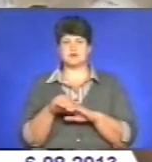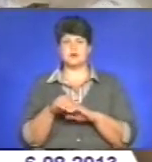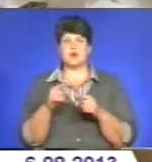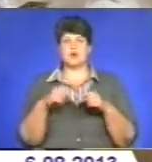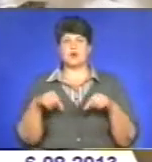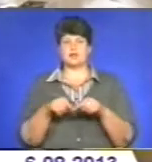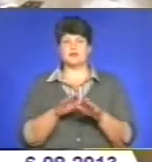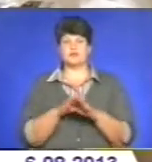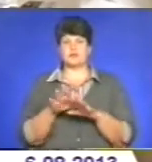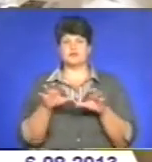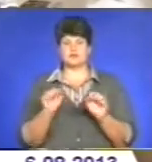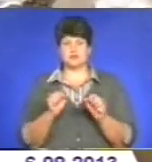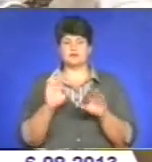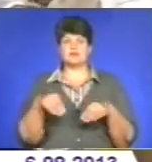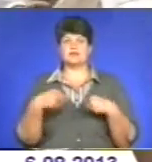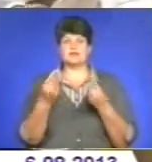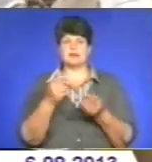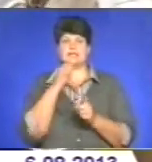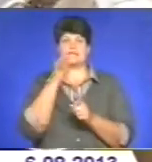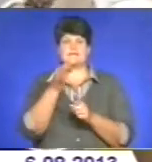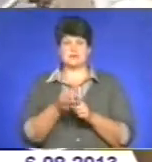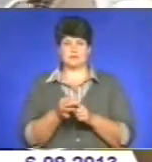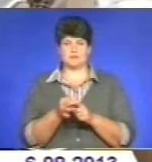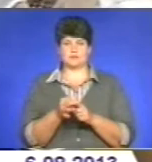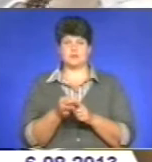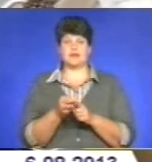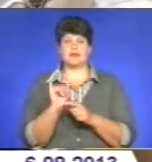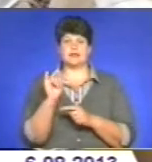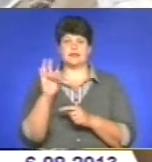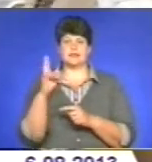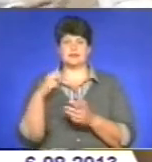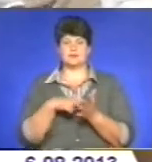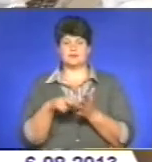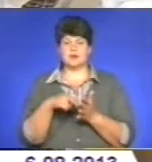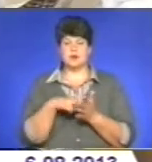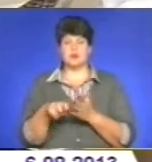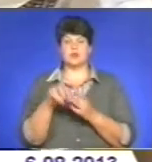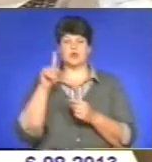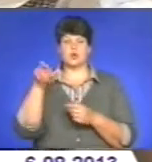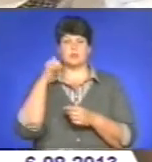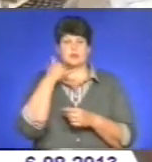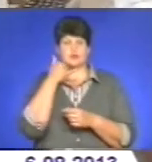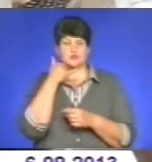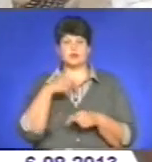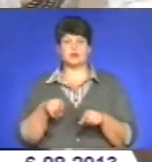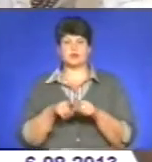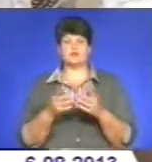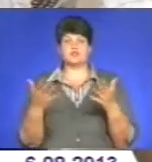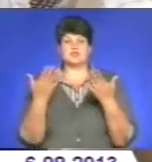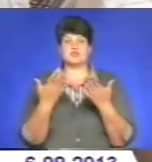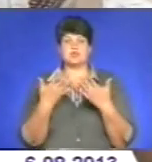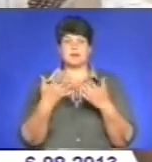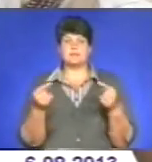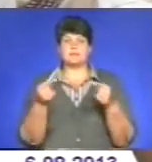виконавчої влади надсилає відповідь. Поштовий індекс, номер телефону. Також ми визначаємо категорію,